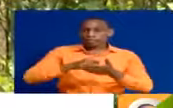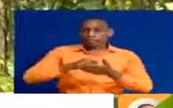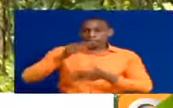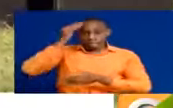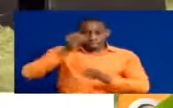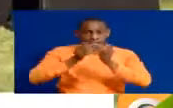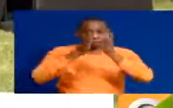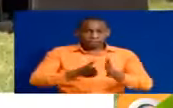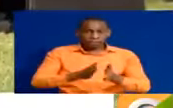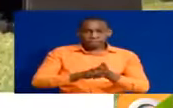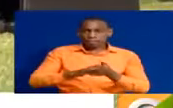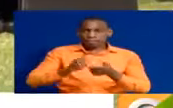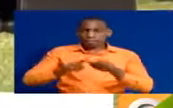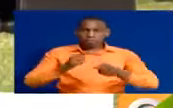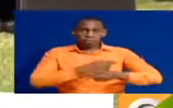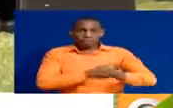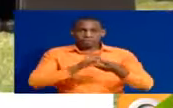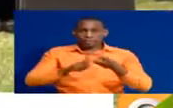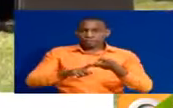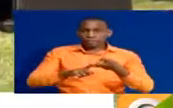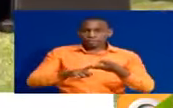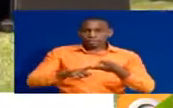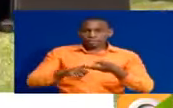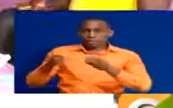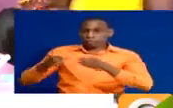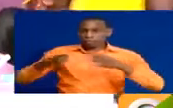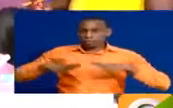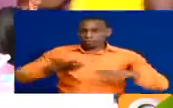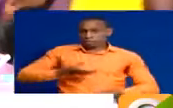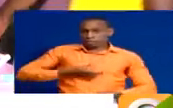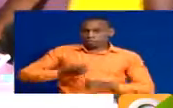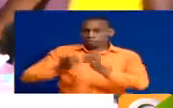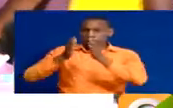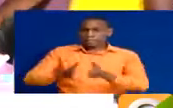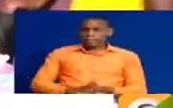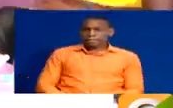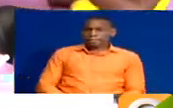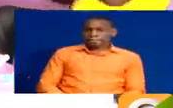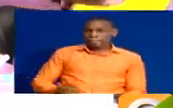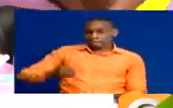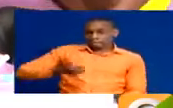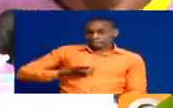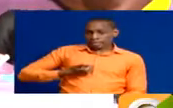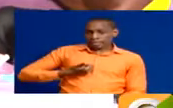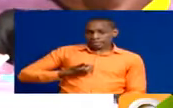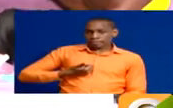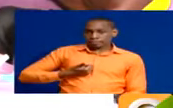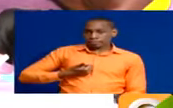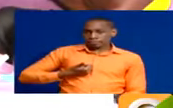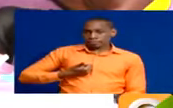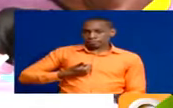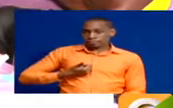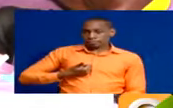maafisa waelimu, machifu na maafisa wa Population Council. Uko na msichana, anasoma shule na ito Arara.